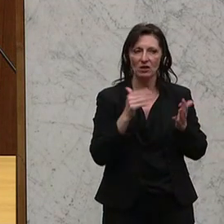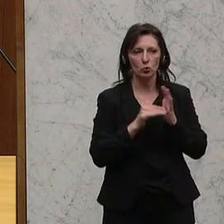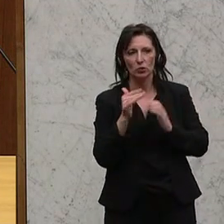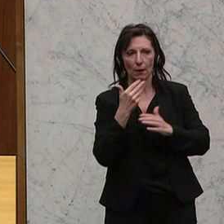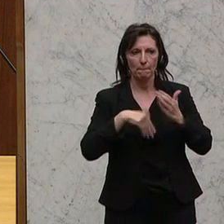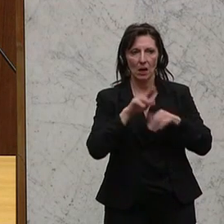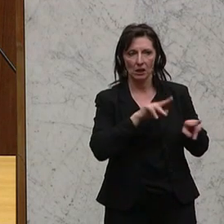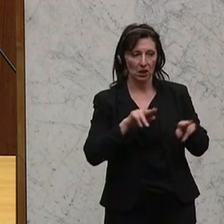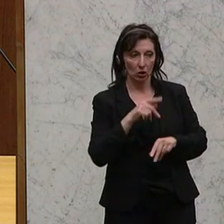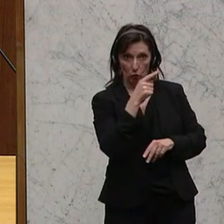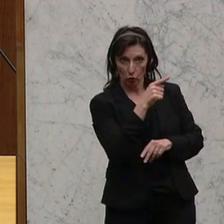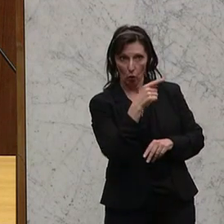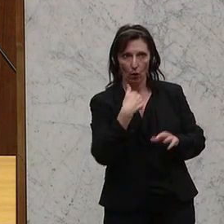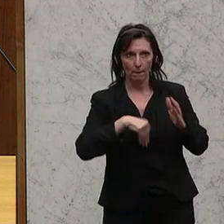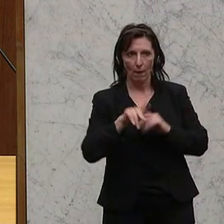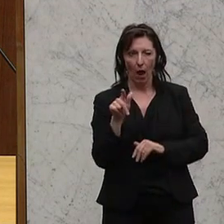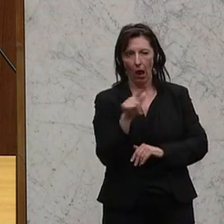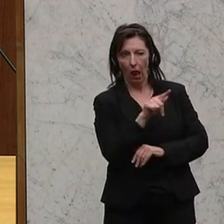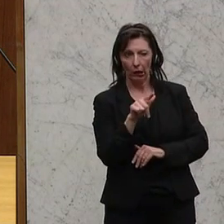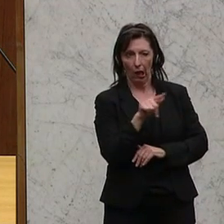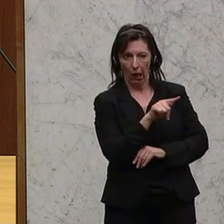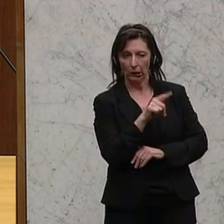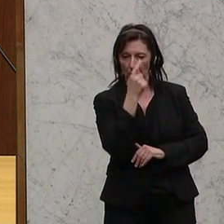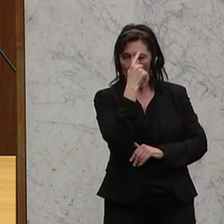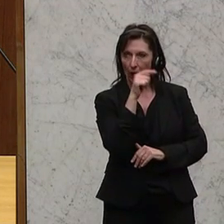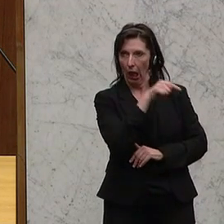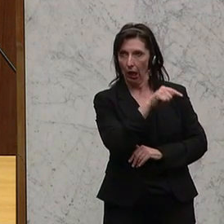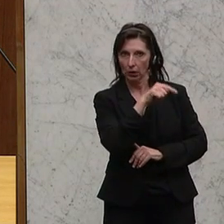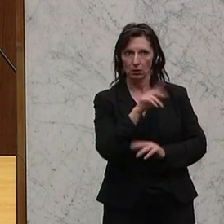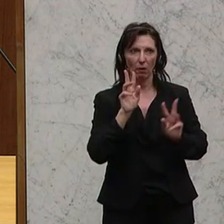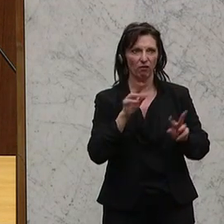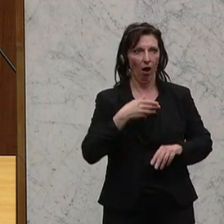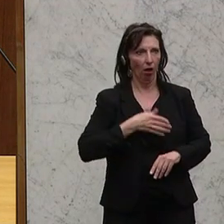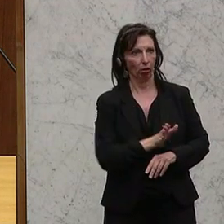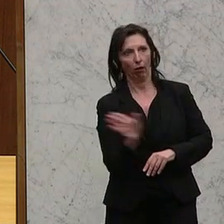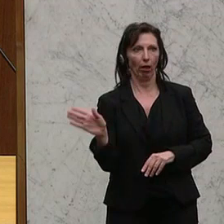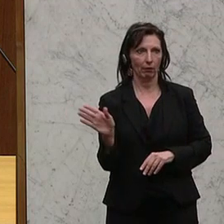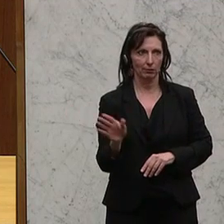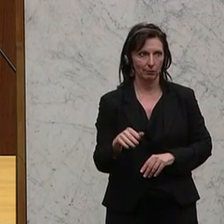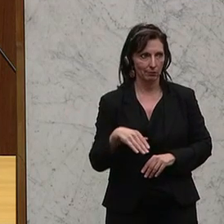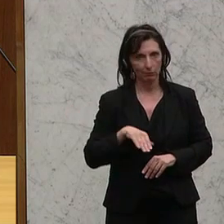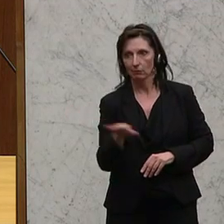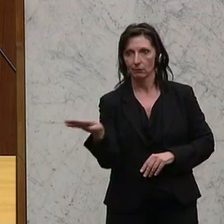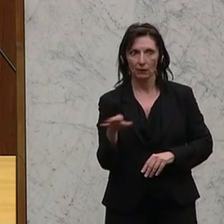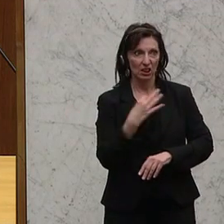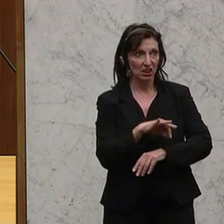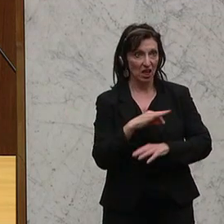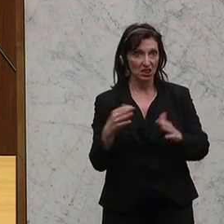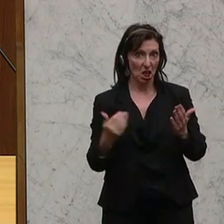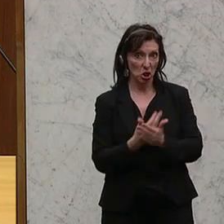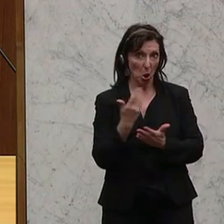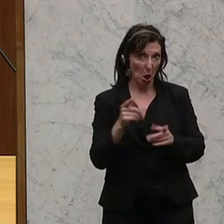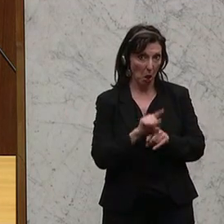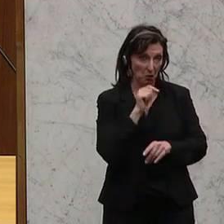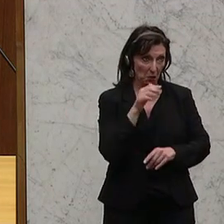System, weil dort wird sehr oft links geblinkt und rechts abgebogen. Das sieht man ja öfter, das wird auch beim neuen Kanzler nicht so viel